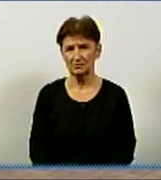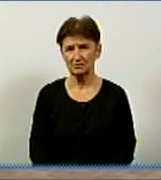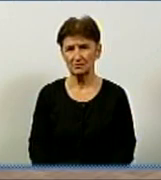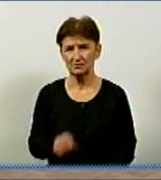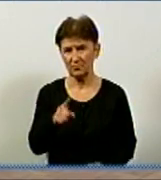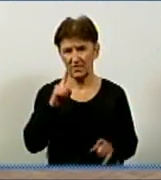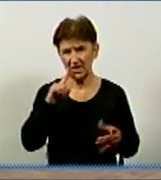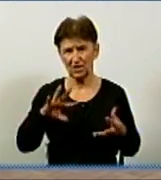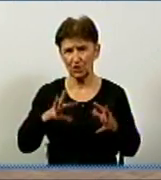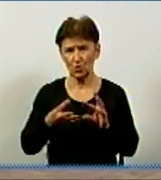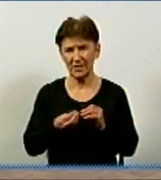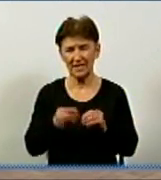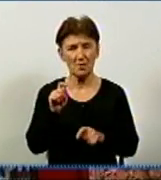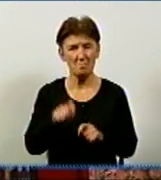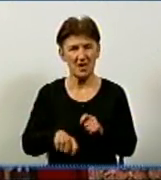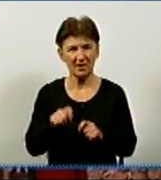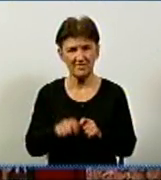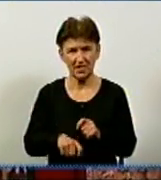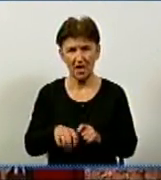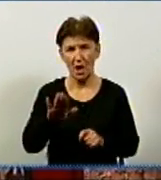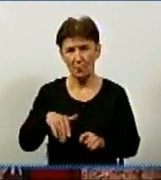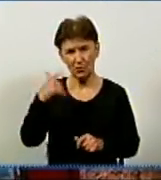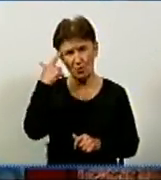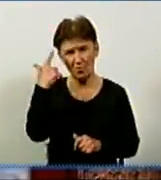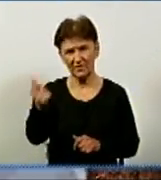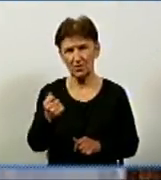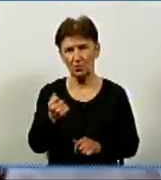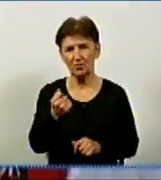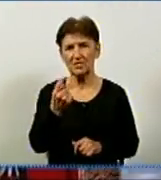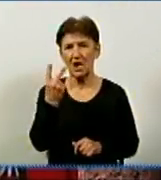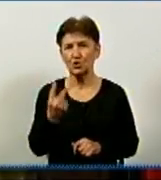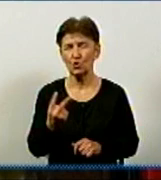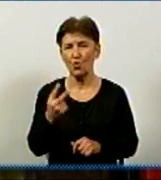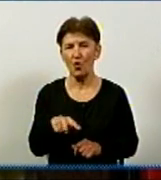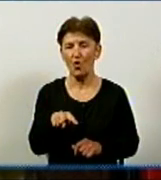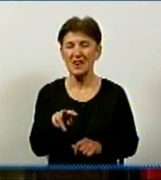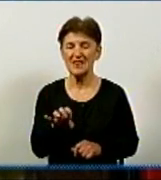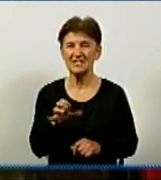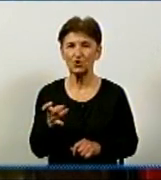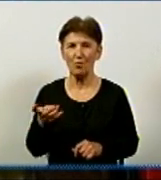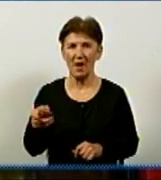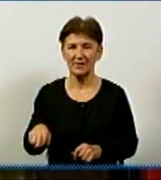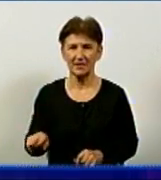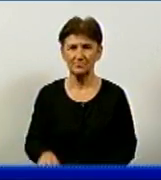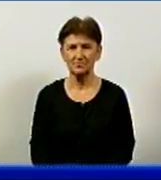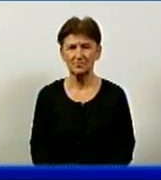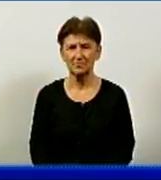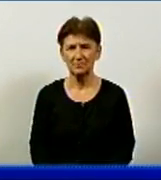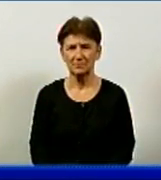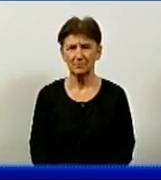Результати перевірки Держпродспоживслужба повідомить 2 листопада. Ольга Проценко, Анатолій Басистий «День за днем».